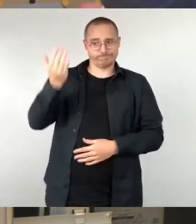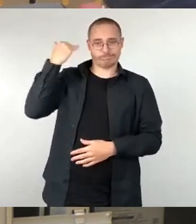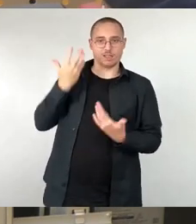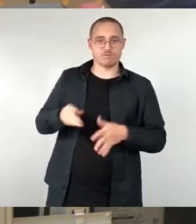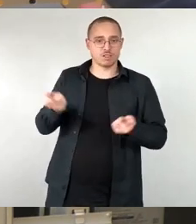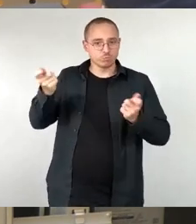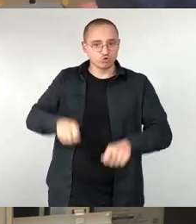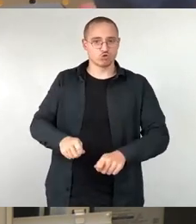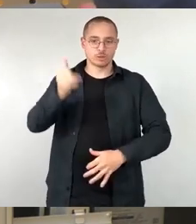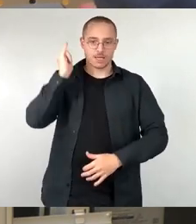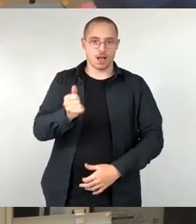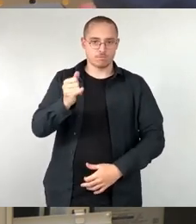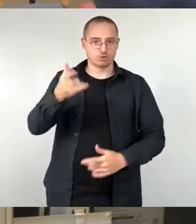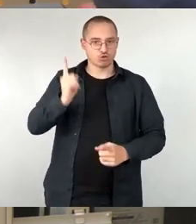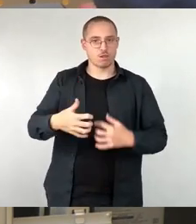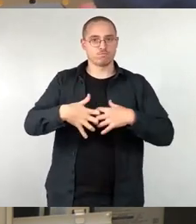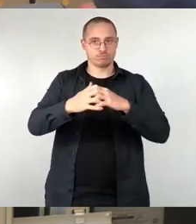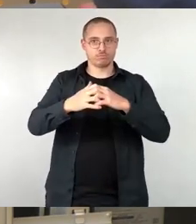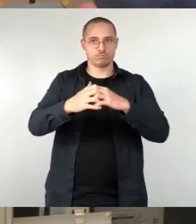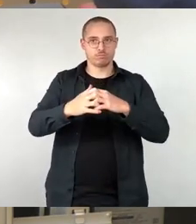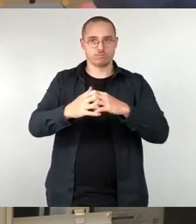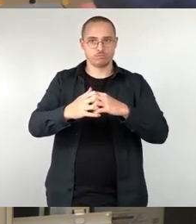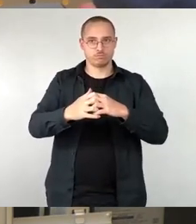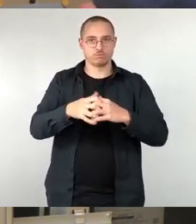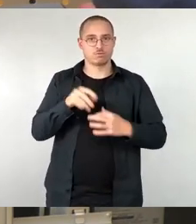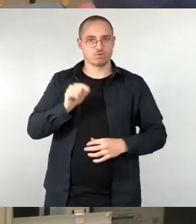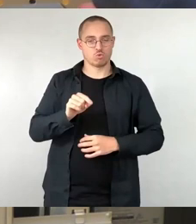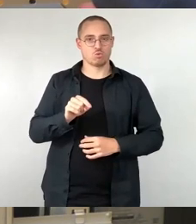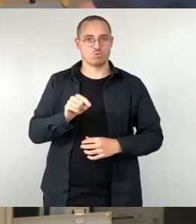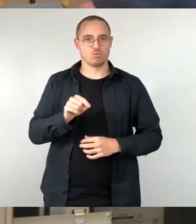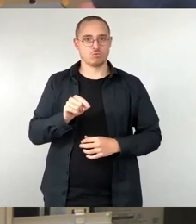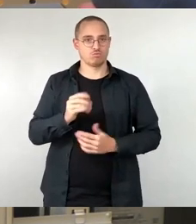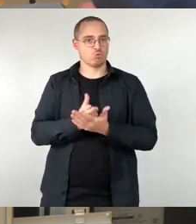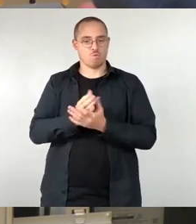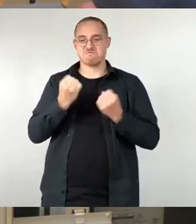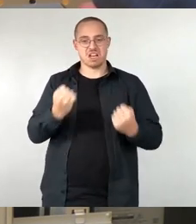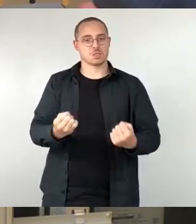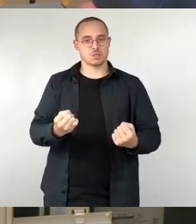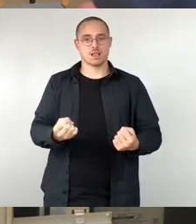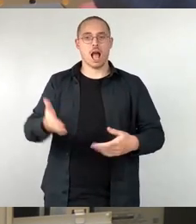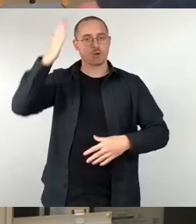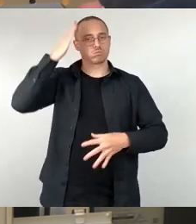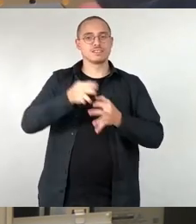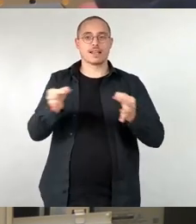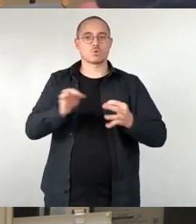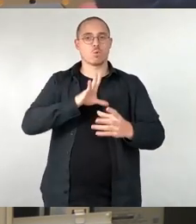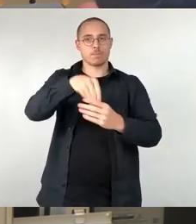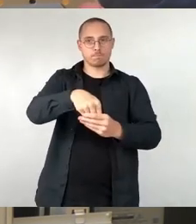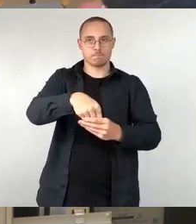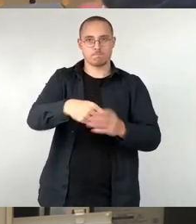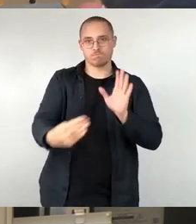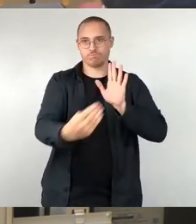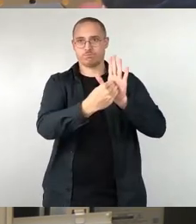Klimabeirat, die Existenz des Klimabeirats steht schon in der Hauptsatzung drin. Das heißt,